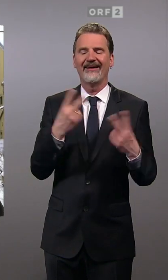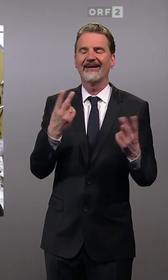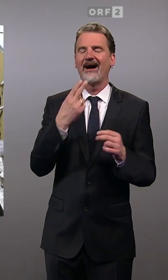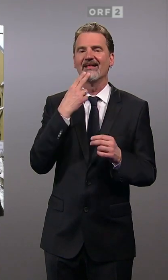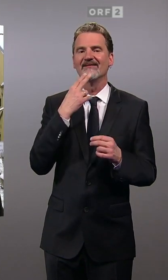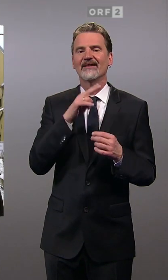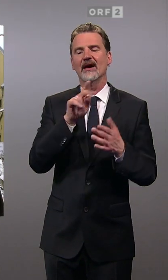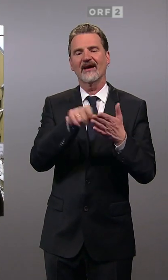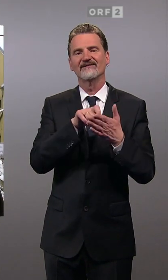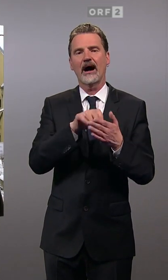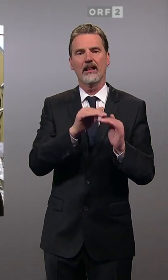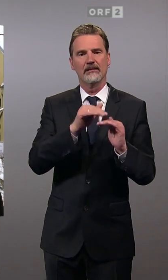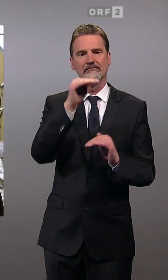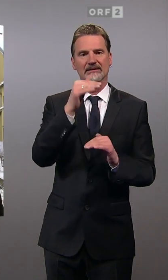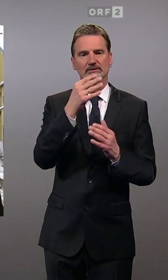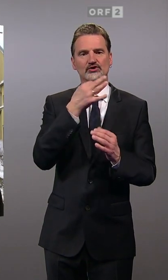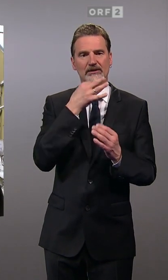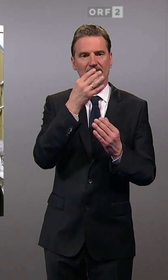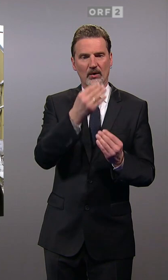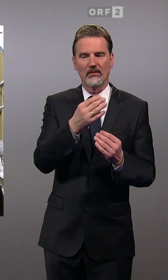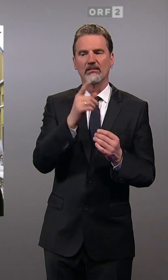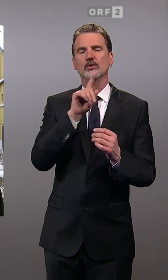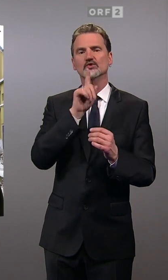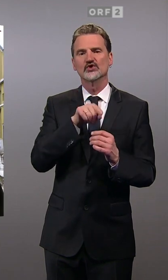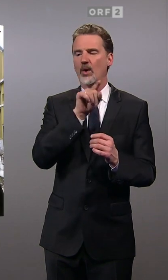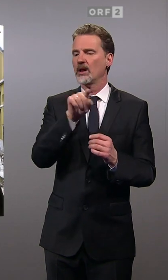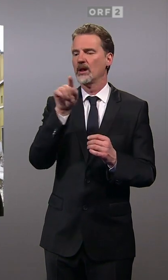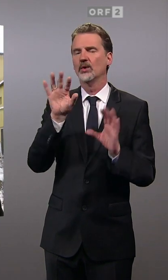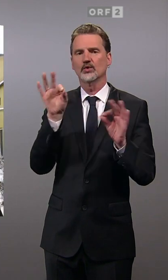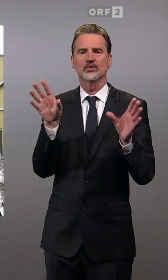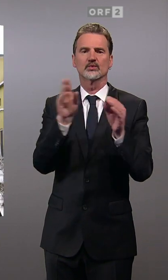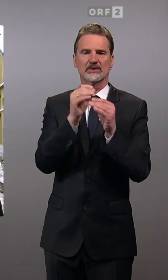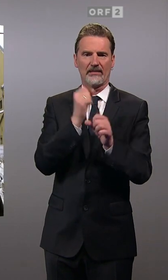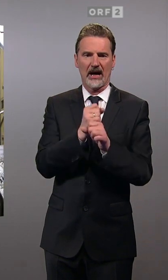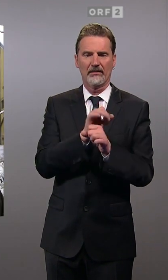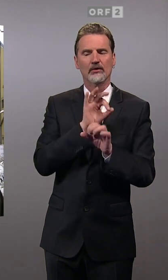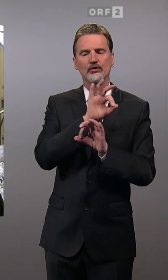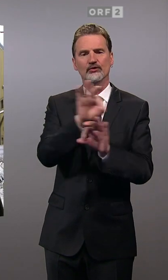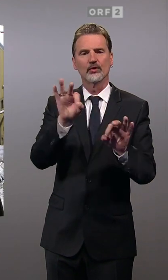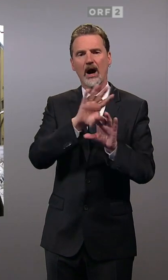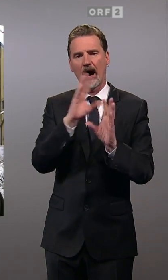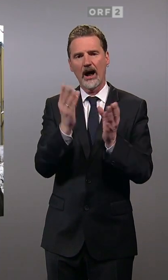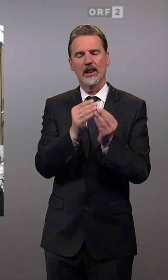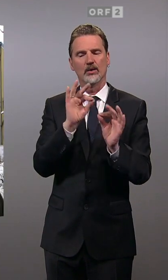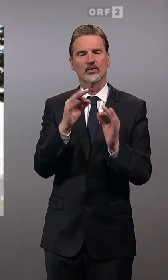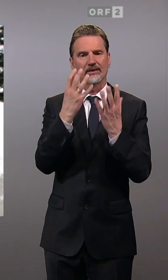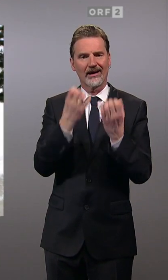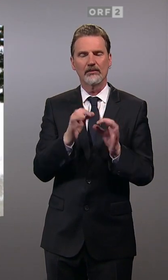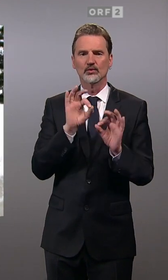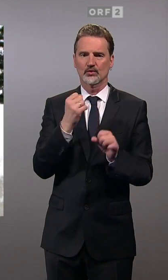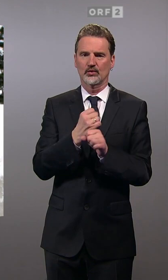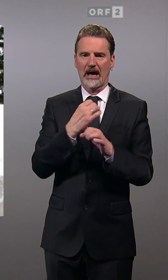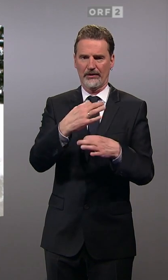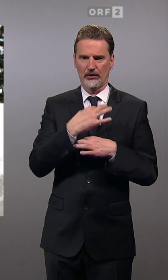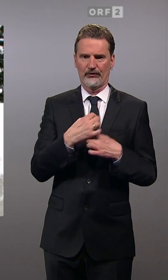gut miteinander zurecht kommen und ein für alle gutes Ergebnis und Arbeit leisten werden. Das ist meine Hoffnung. Jeder